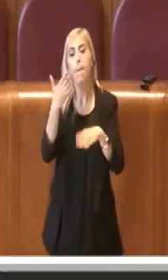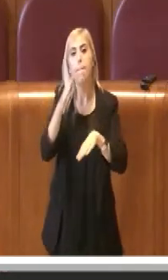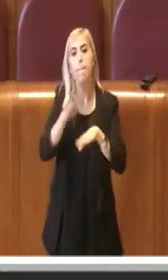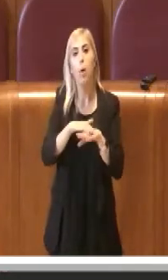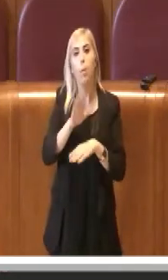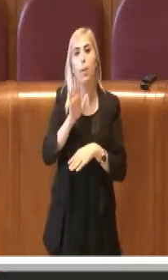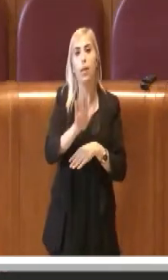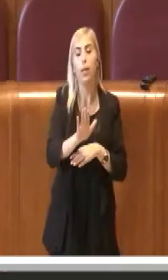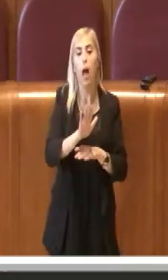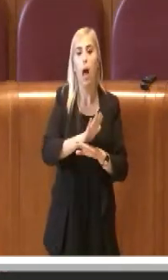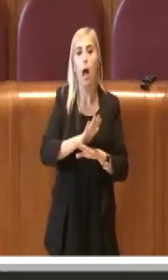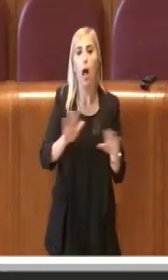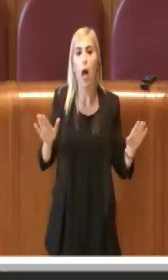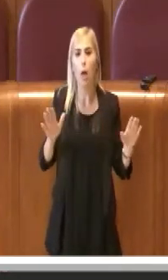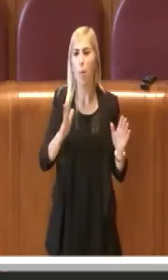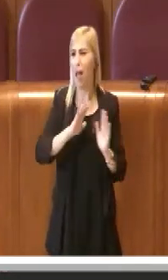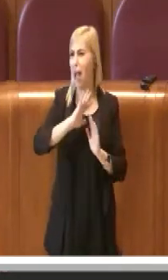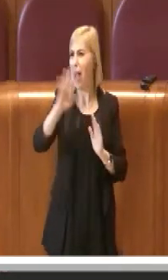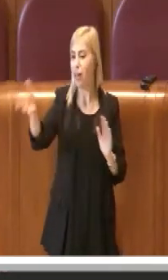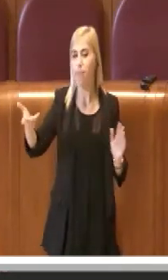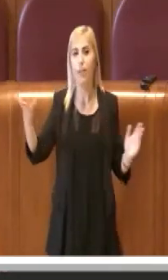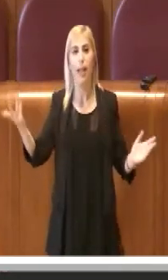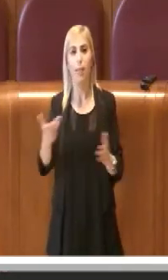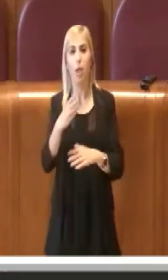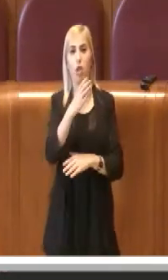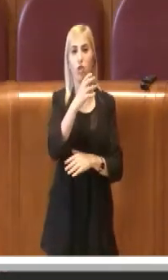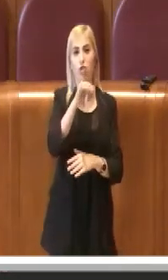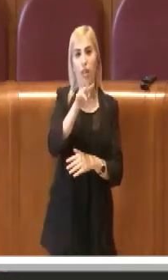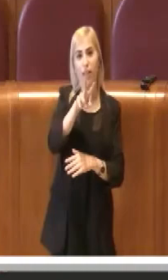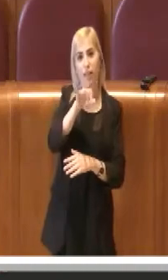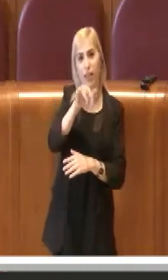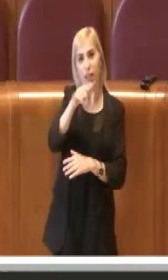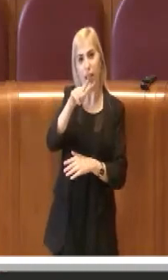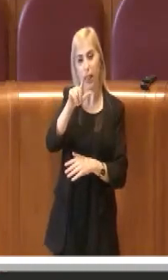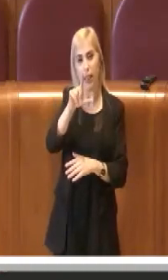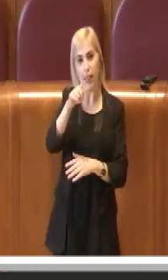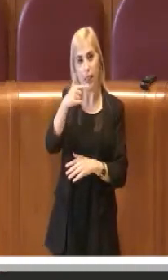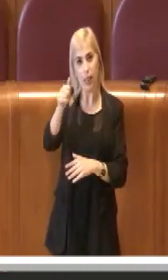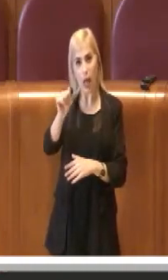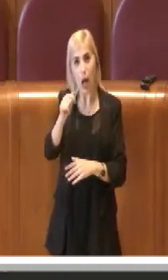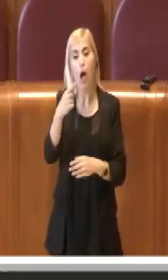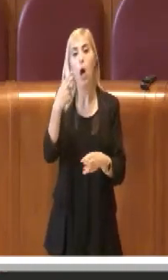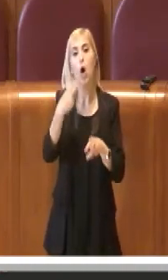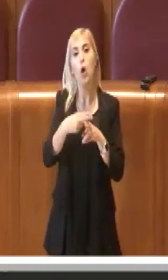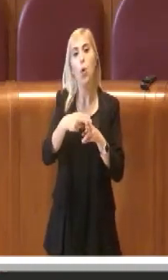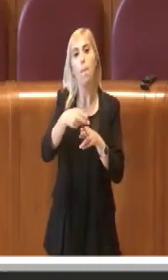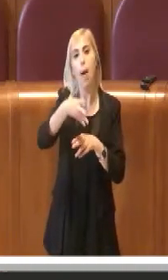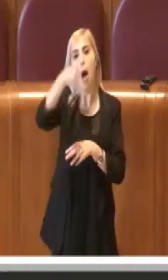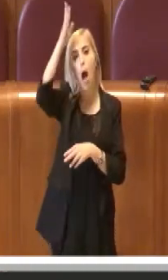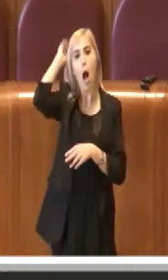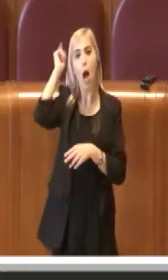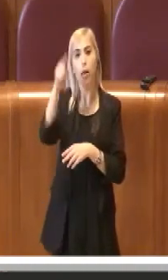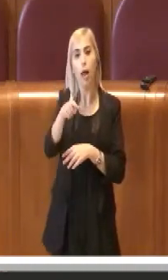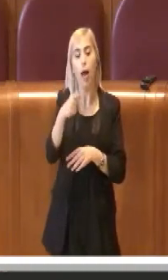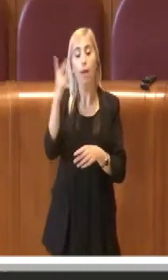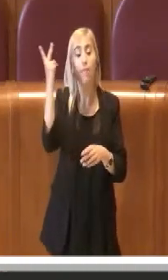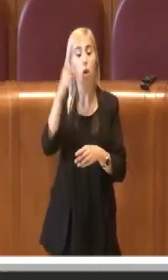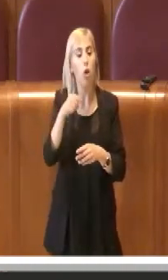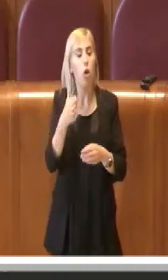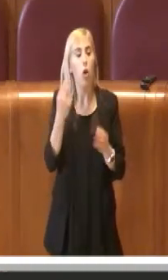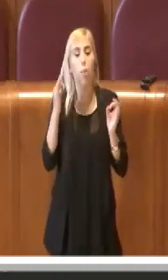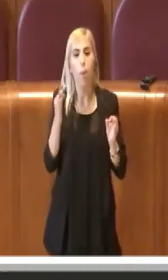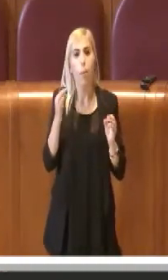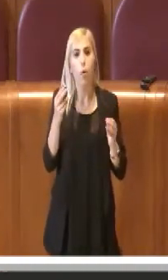tanti altri, ad esempio viene in mente civiltà romana, richiedono essendo delle strutture enormi,